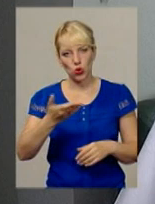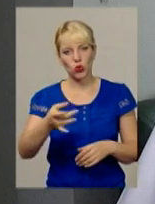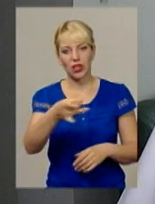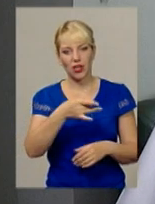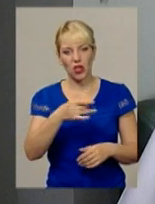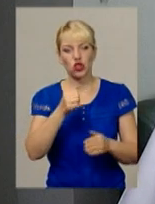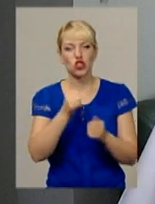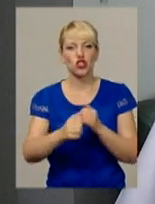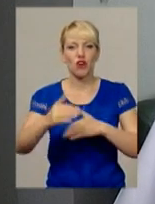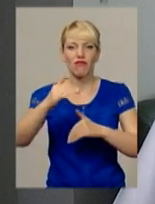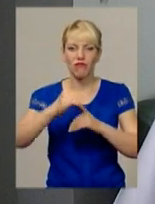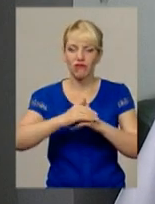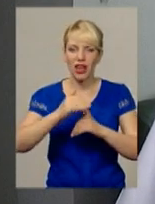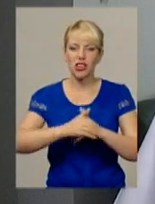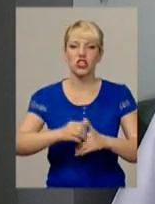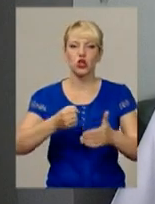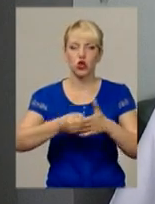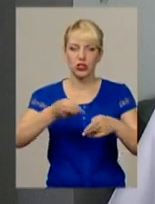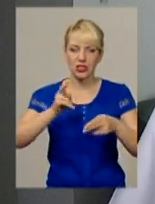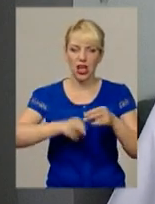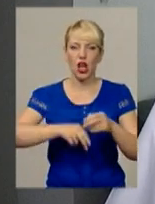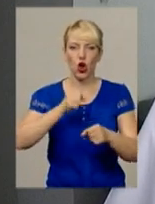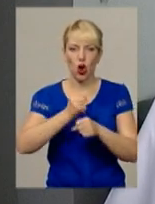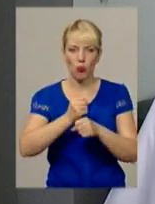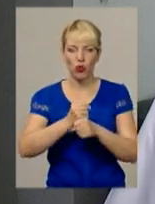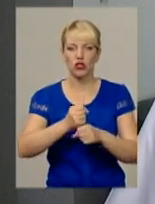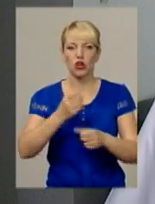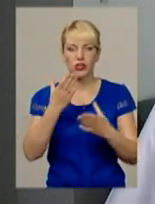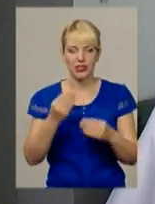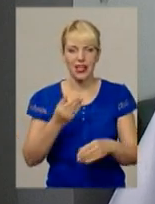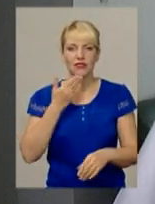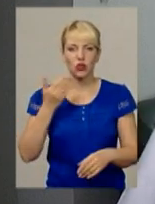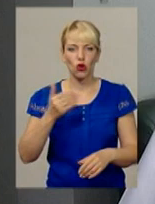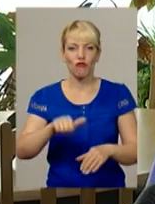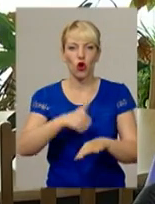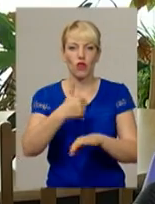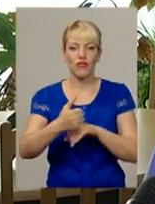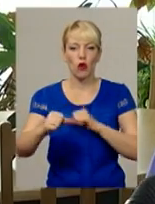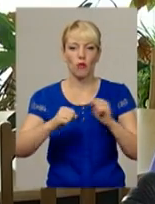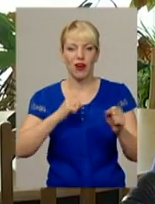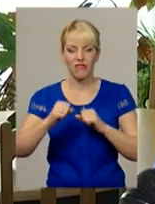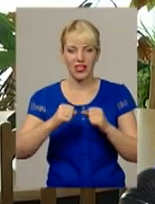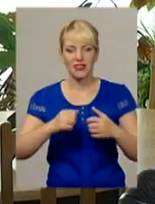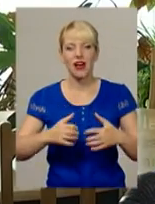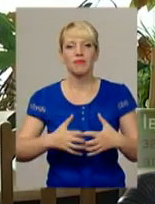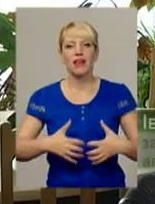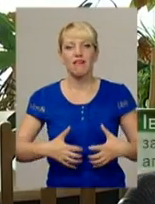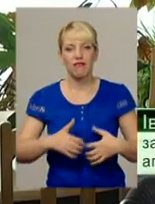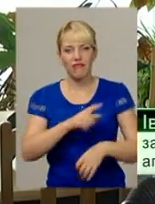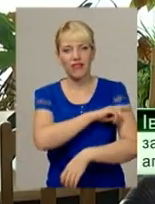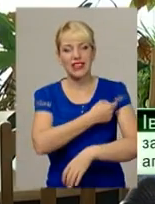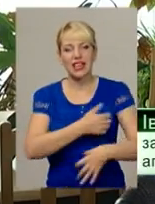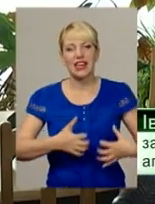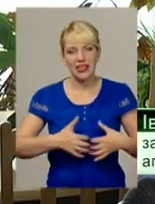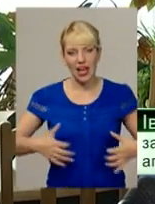щовечора до кінця робочого дня звітують в головне управління ветеринарної медицини. Ми думаємо, що всі питання,